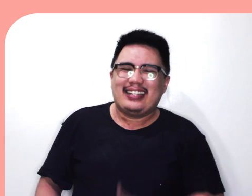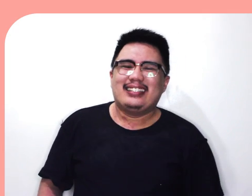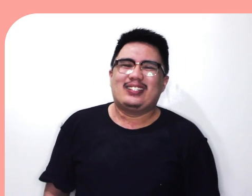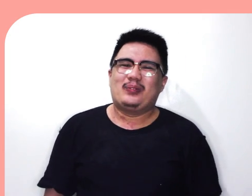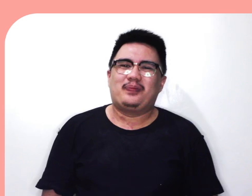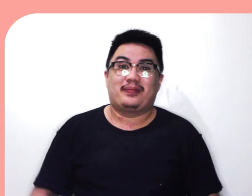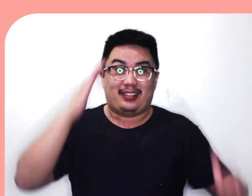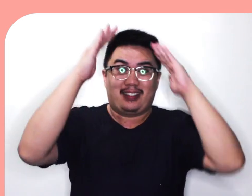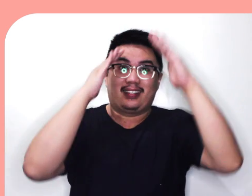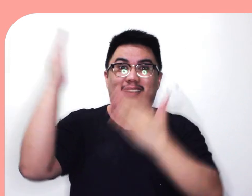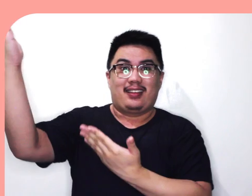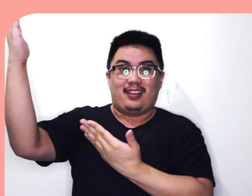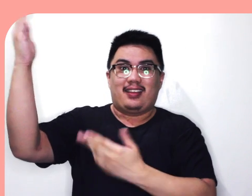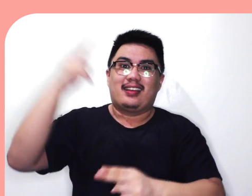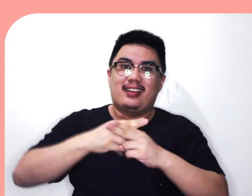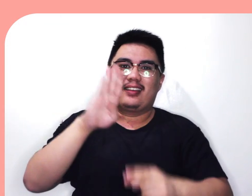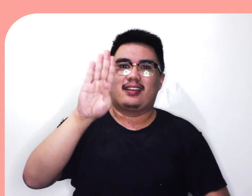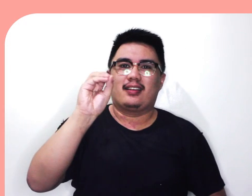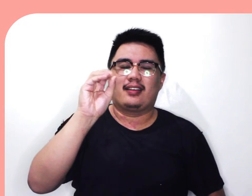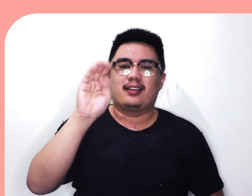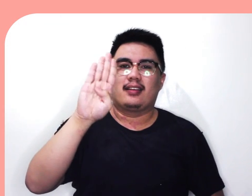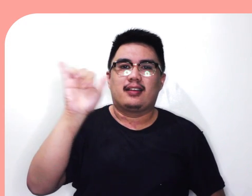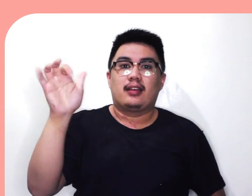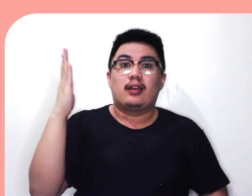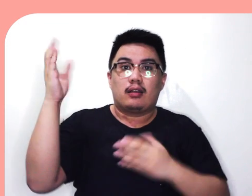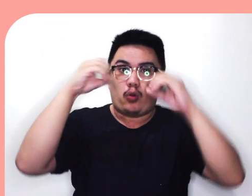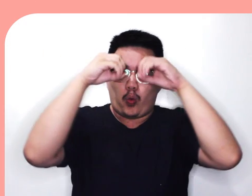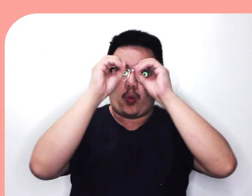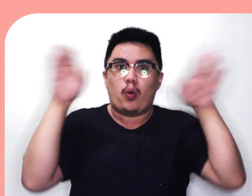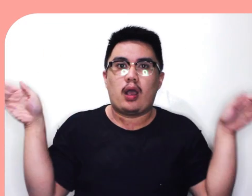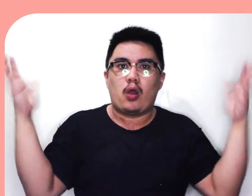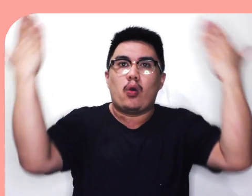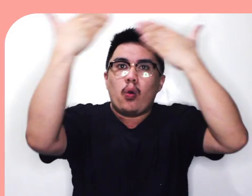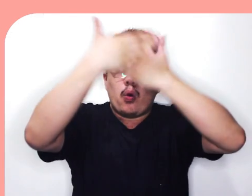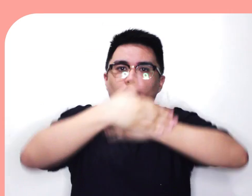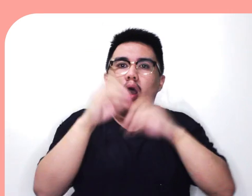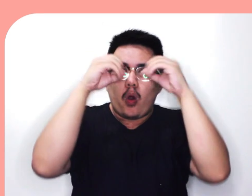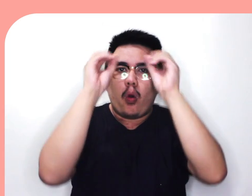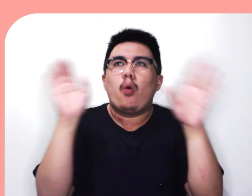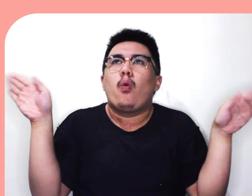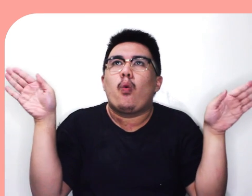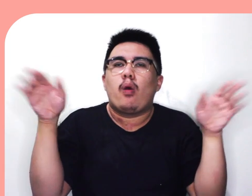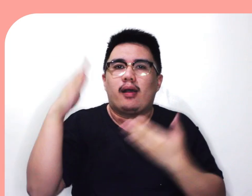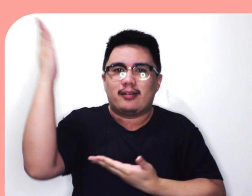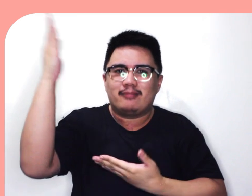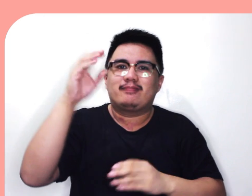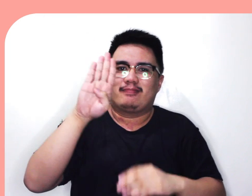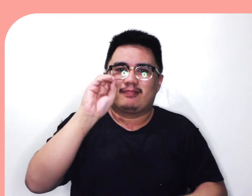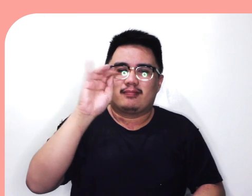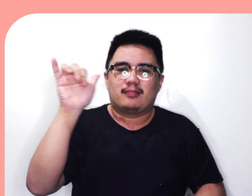Ako si Wafi, isang kwago Ako si Wafi, mabait na